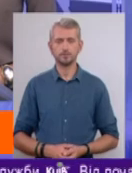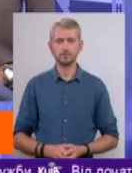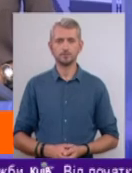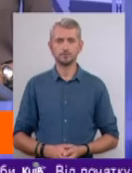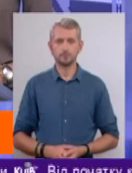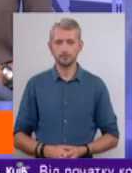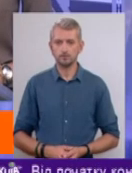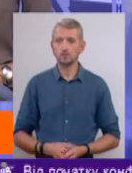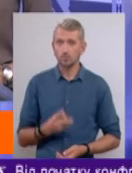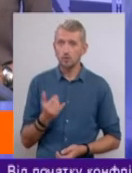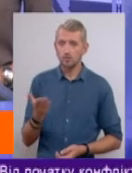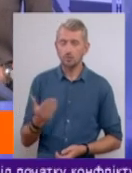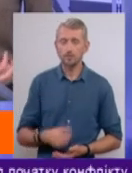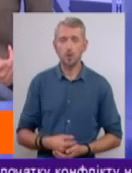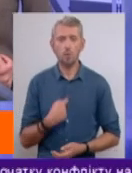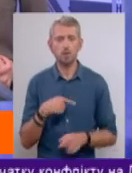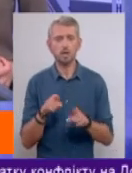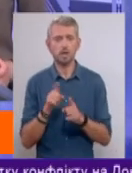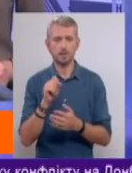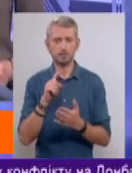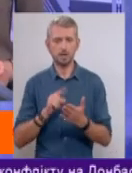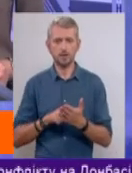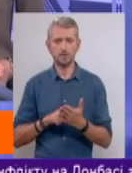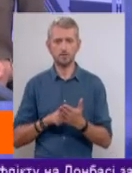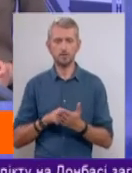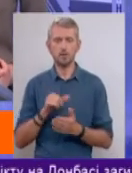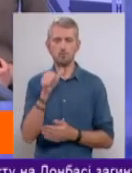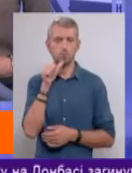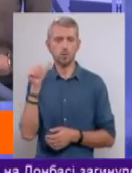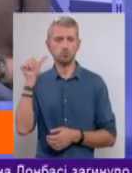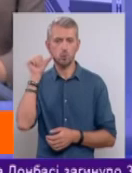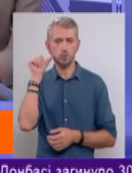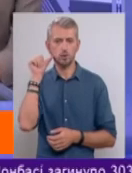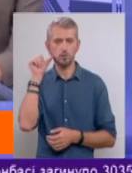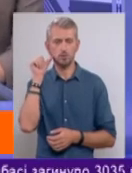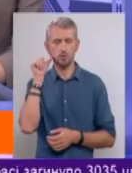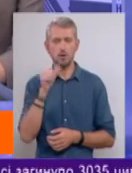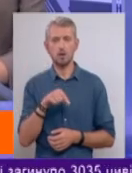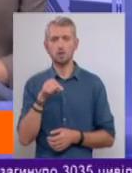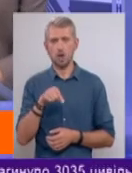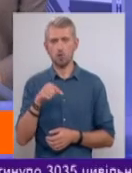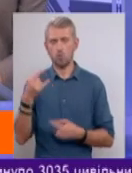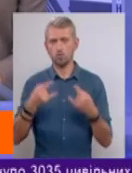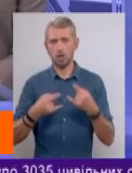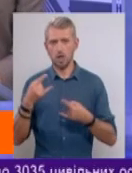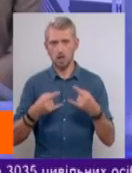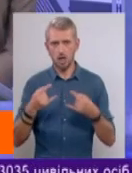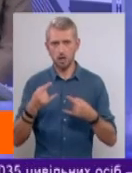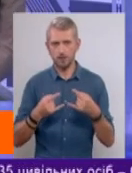Прошу, вже говоріть. У мене таке запитання. У прошлому році на цьому телеканалі